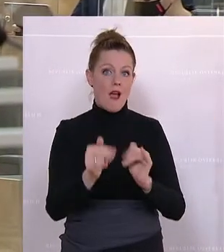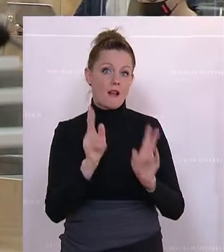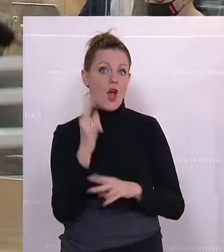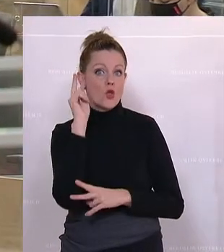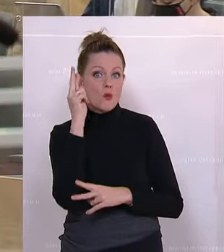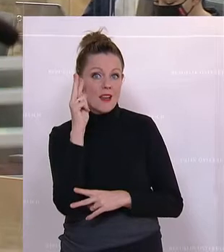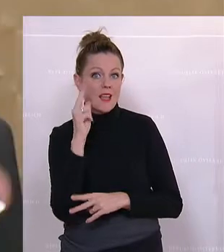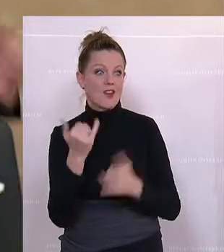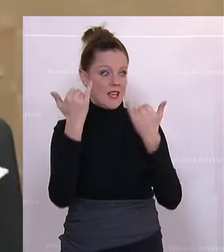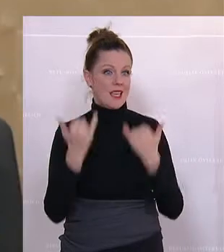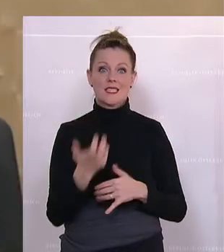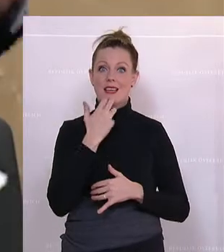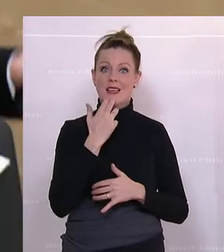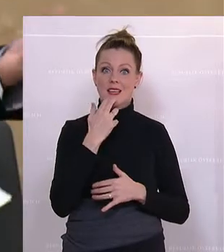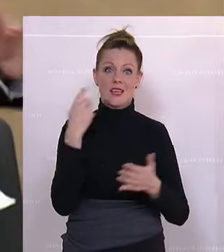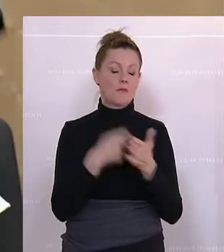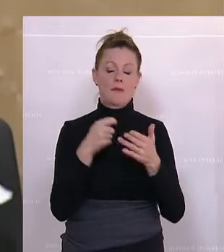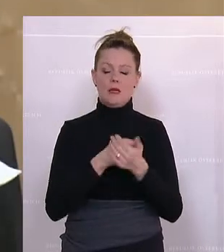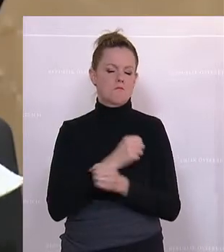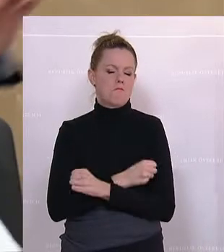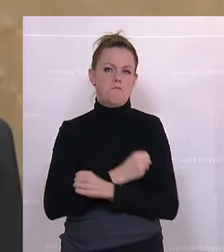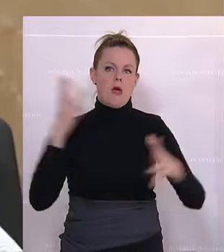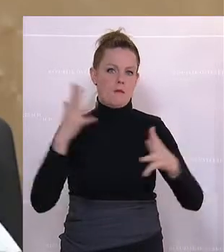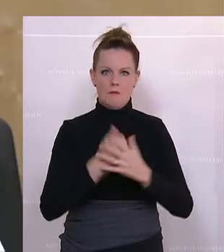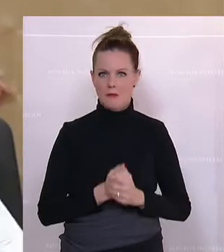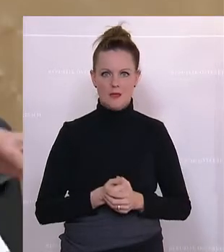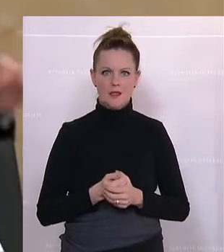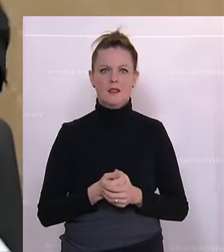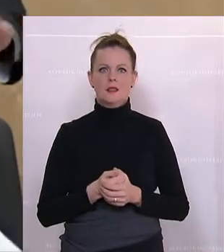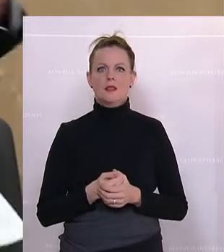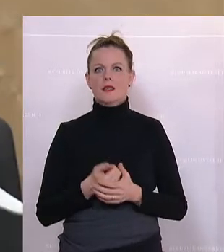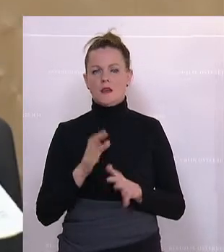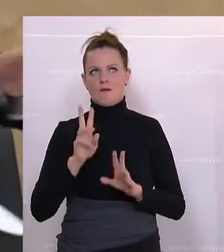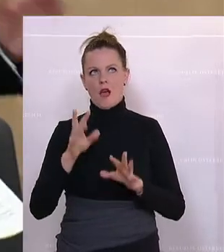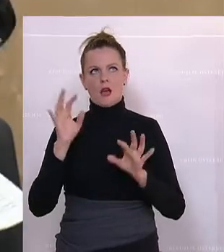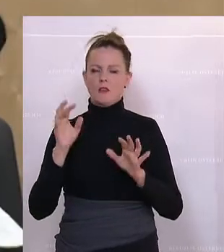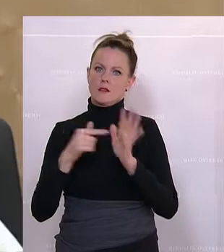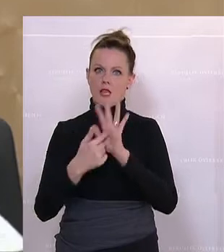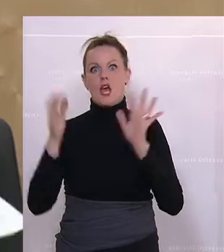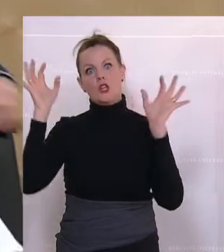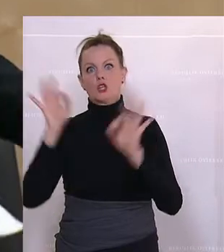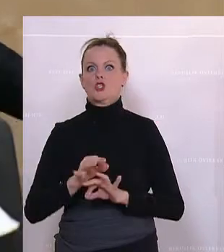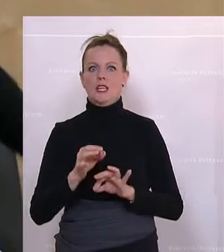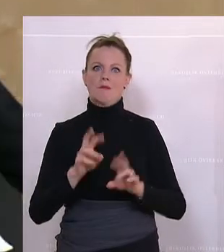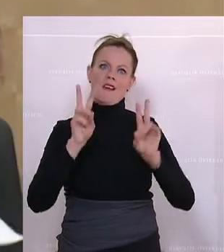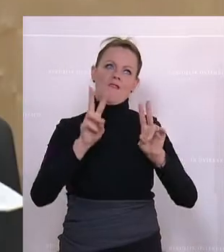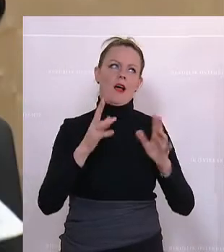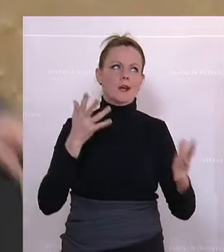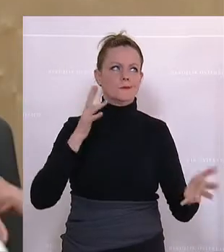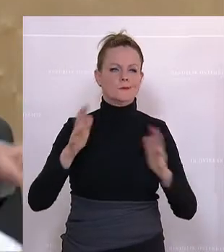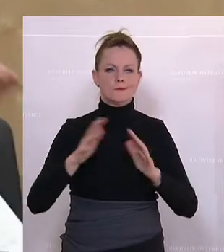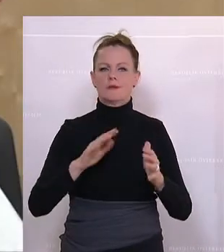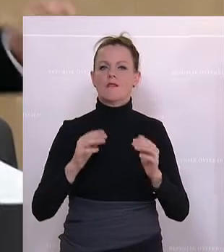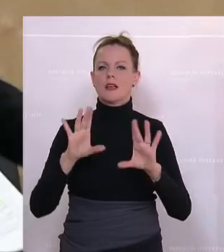weil jetzt halt diese Energiepreisexplosion, die wesentlich dramatischer dargestellt wird, als sie wirklich ist. Aber es ist wieder eine andere Frage. Wenn man das über zehn Jahre